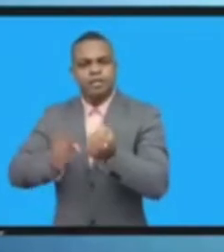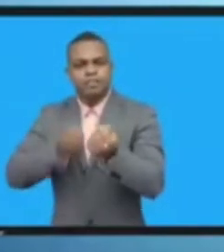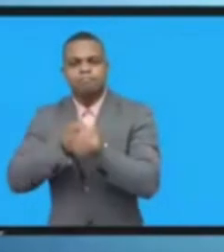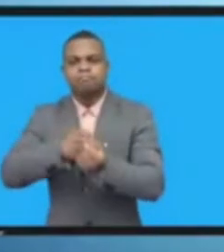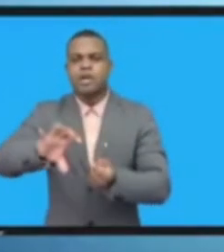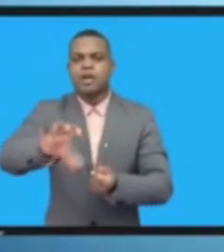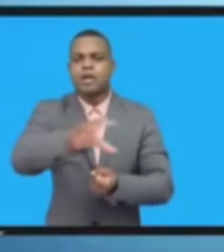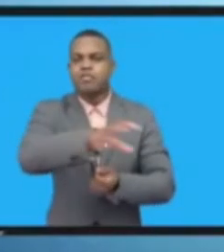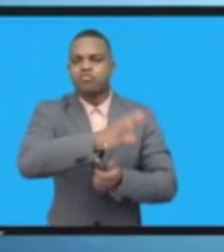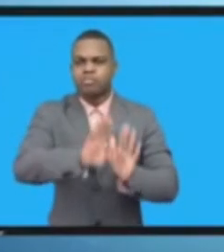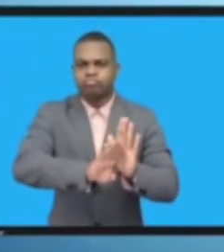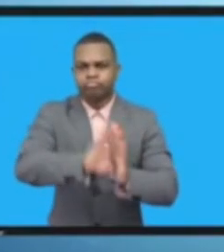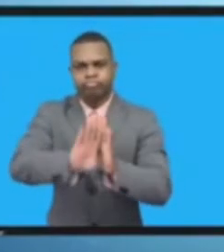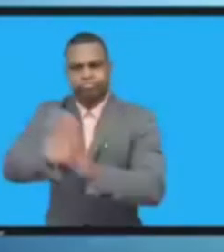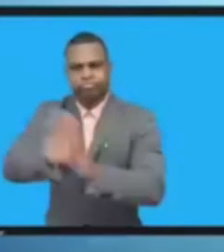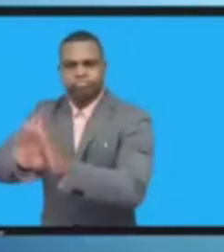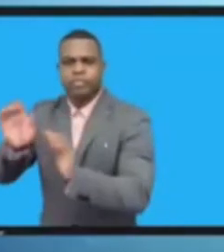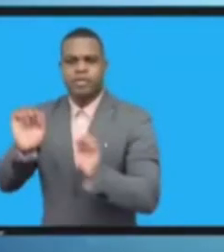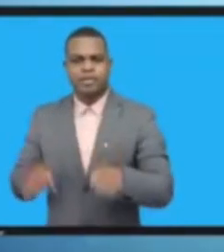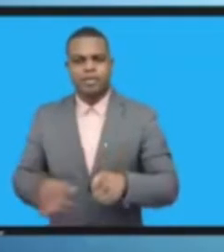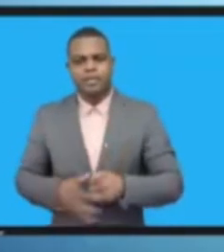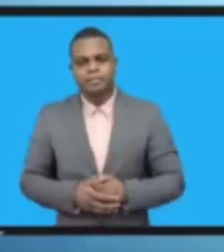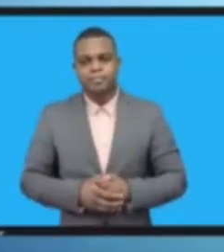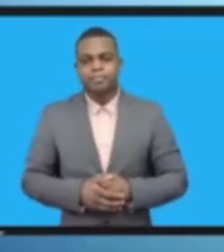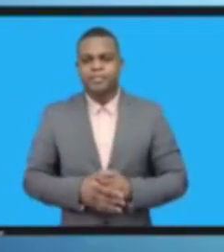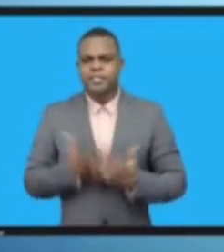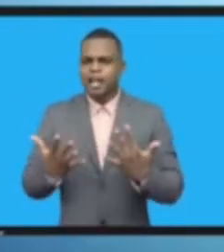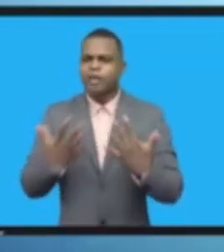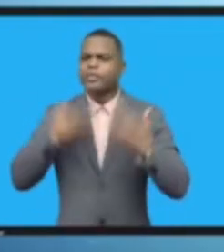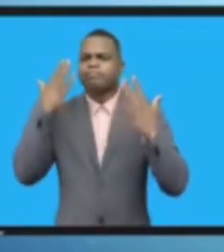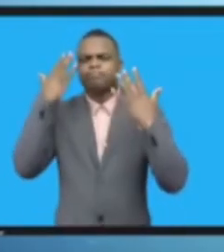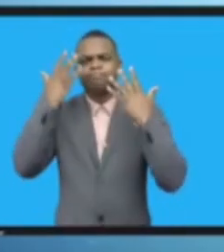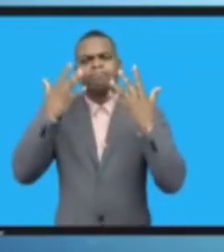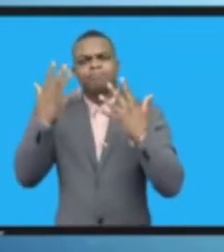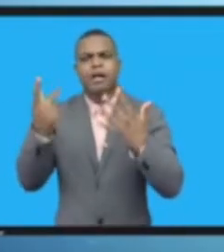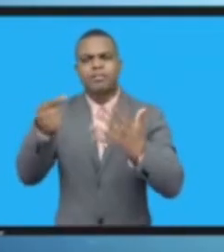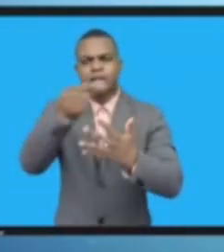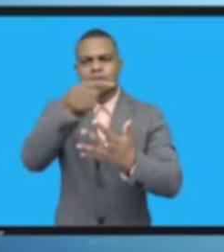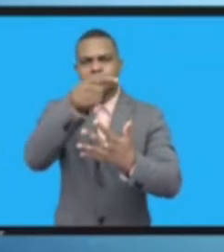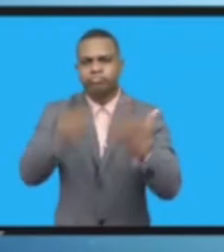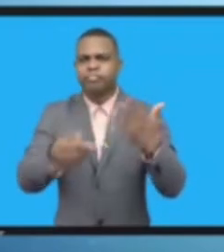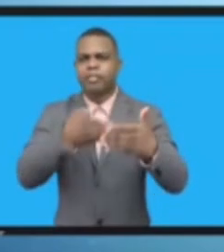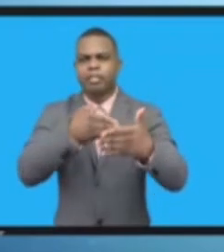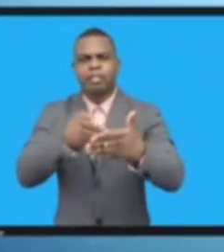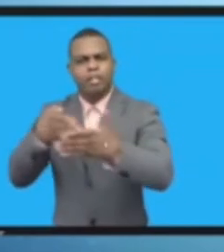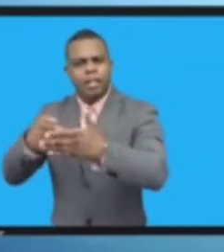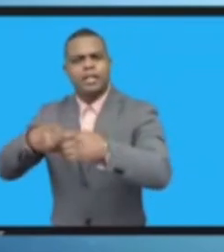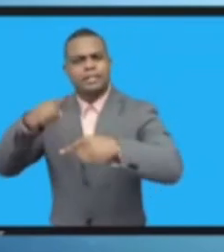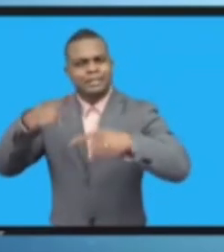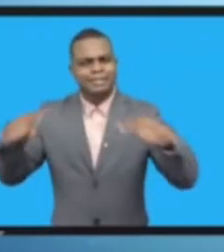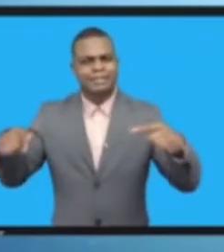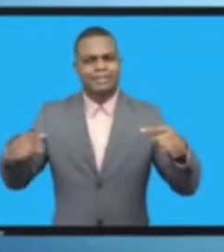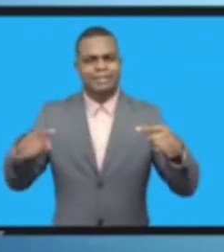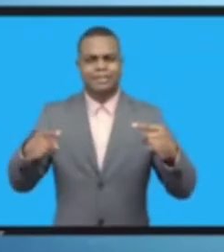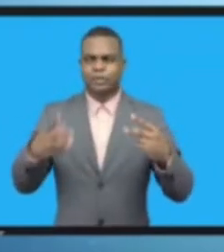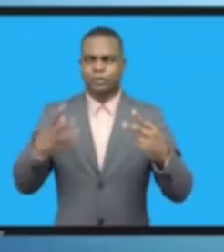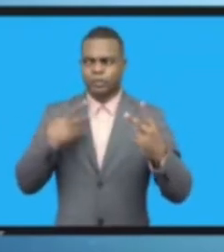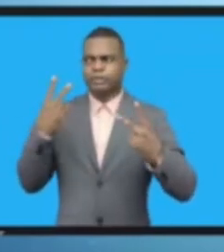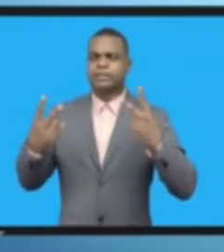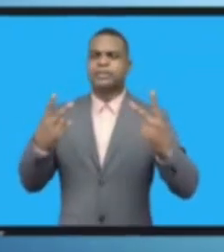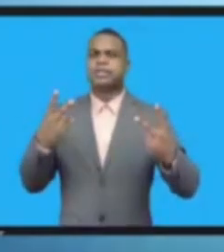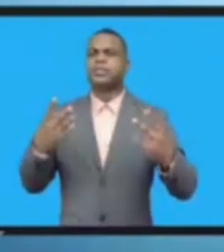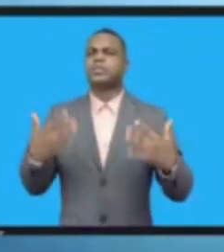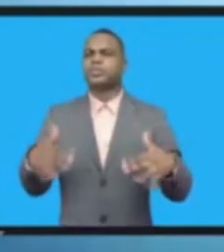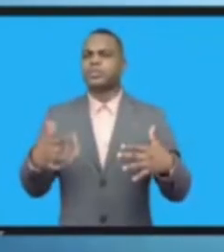التحديات التي واجهتنا ومن ثم ذكرت بالأمين العام السابق السيد